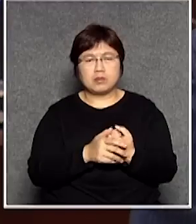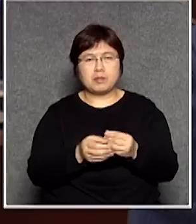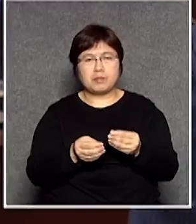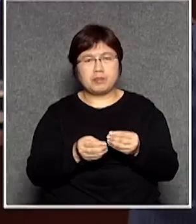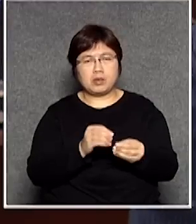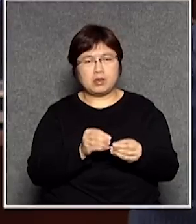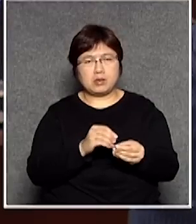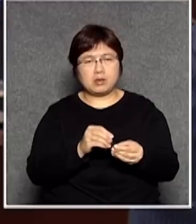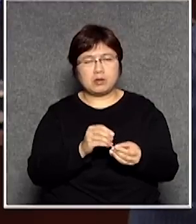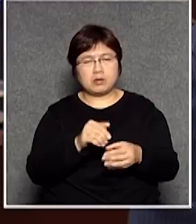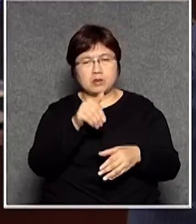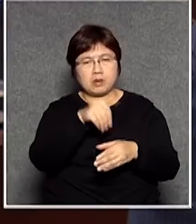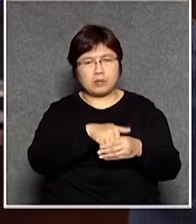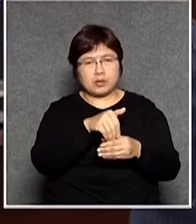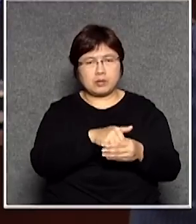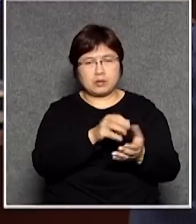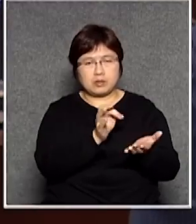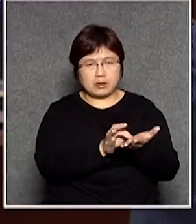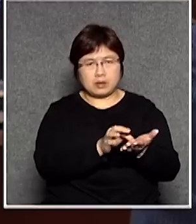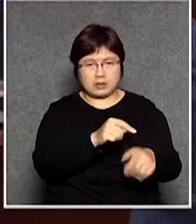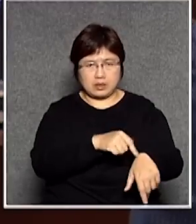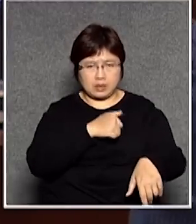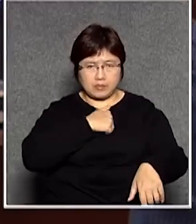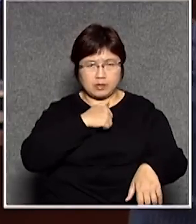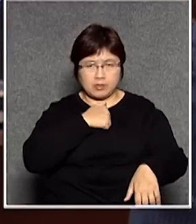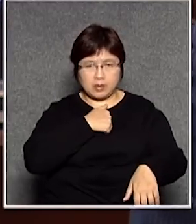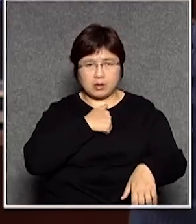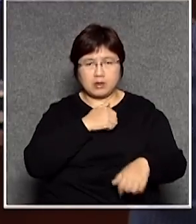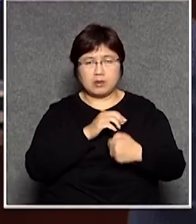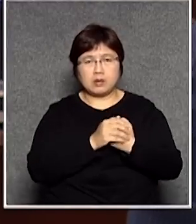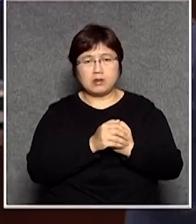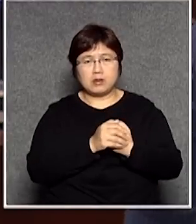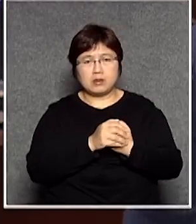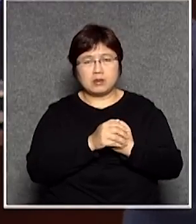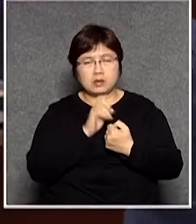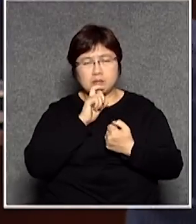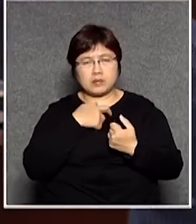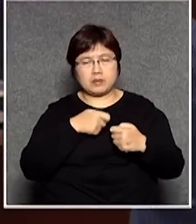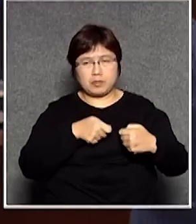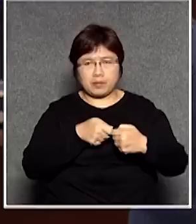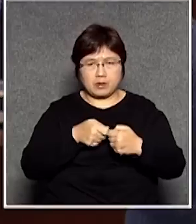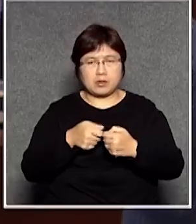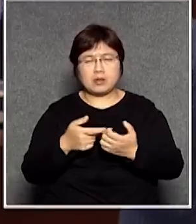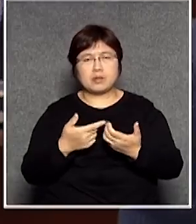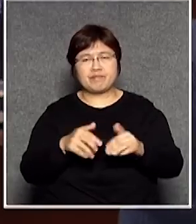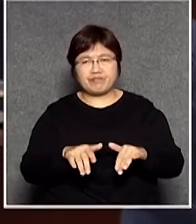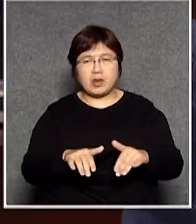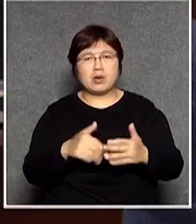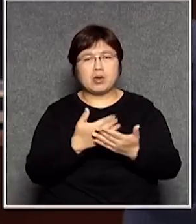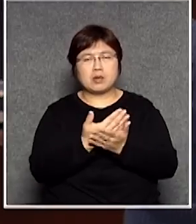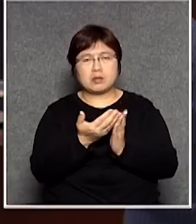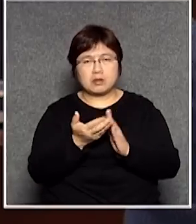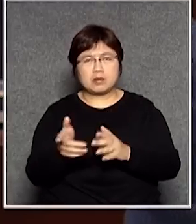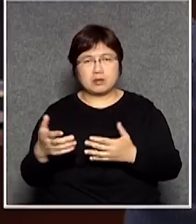的時候我們是不是有足夠的時間去設立這些電子的器材呢畢竟呢我們的票